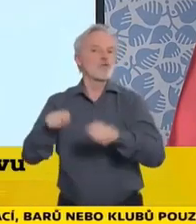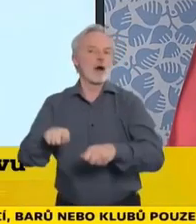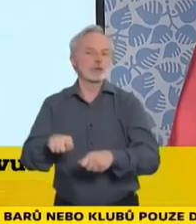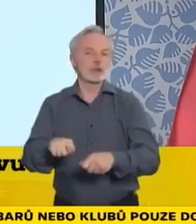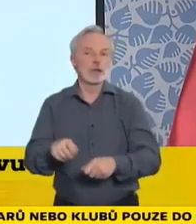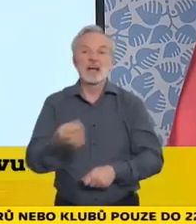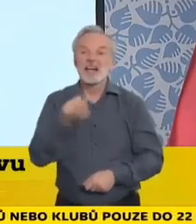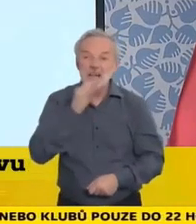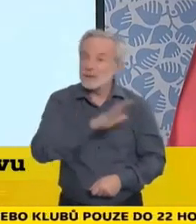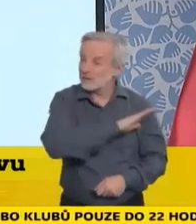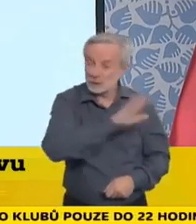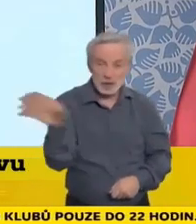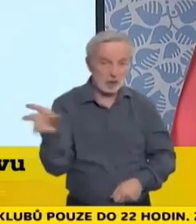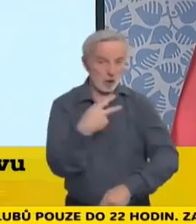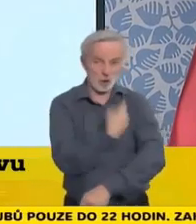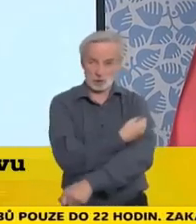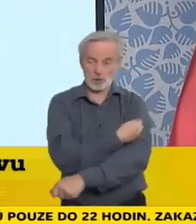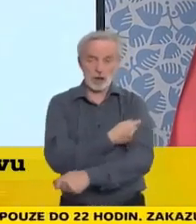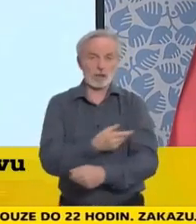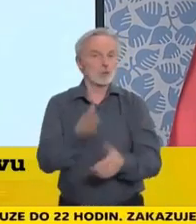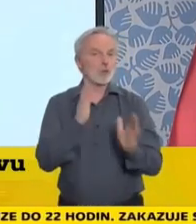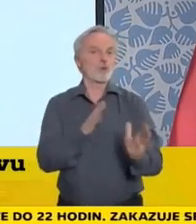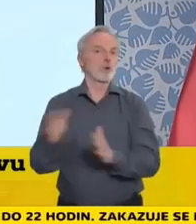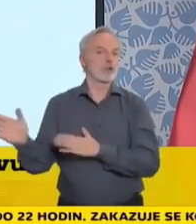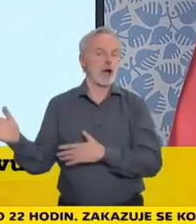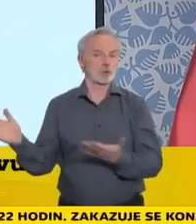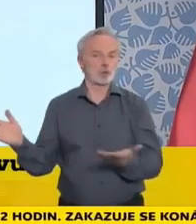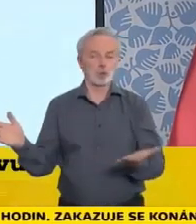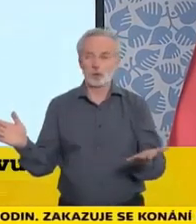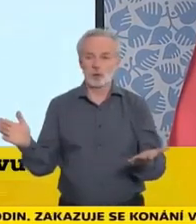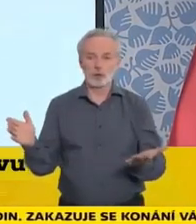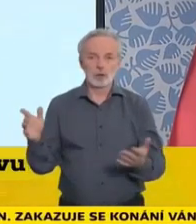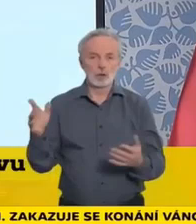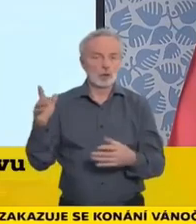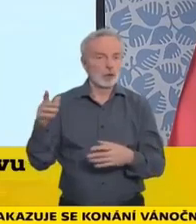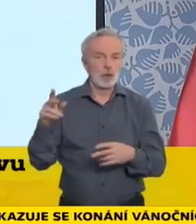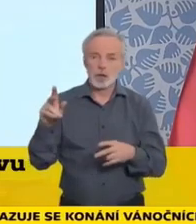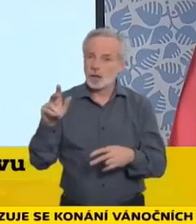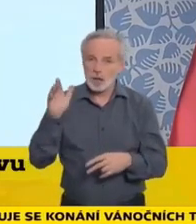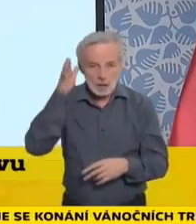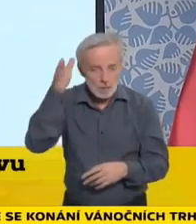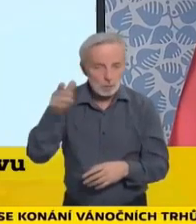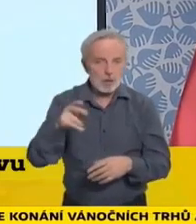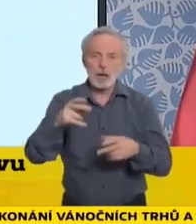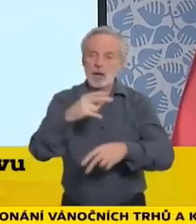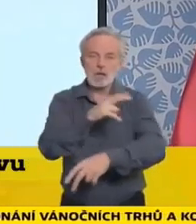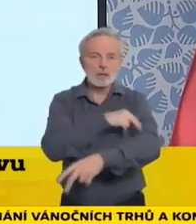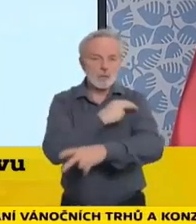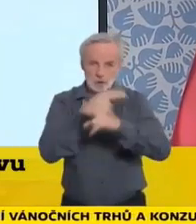stav. V nemocnicích je to jednoznačně prokazatelné na různých prezentacích.